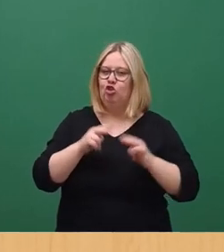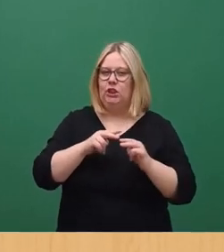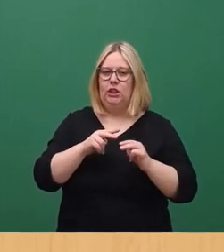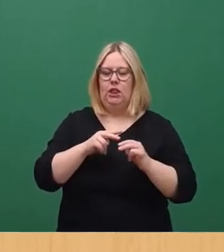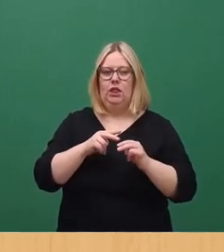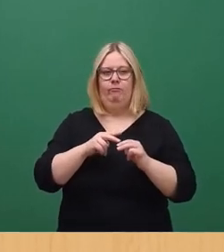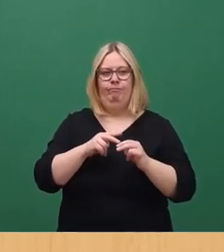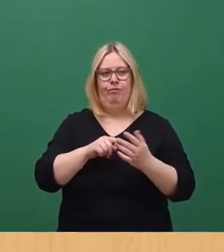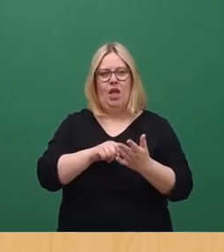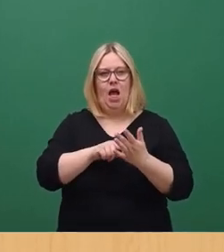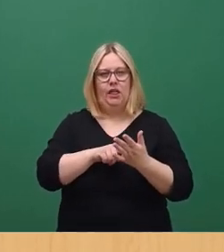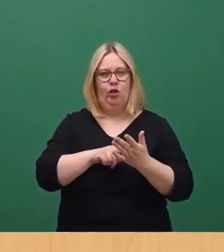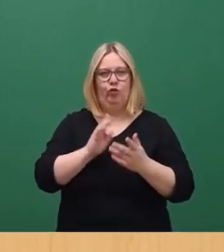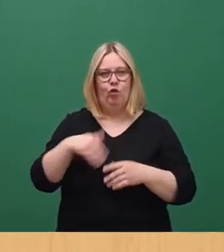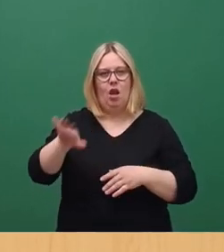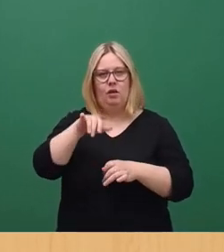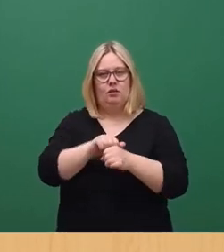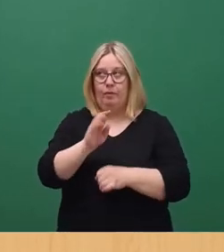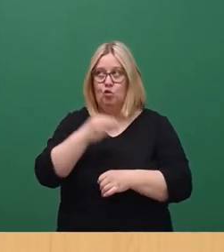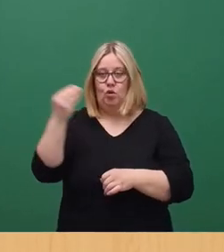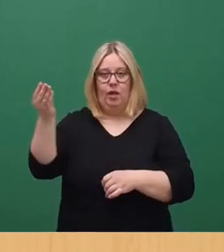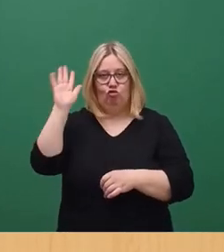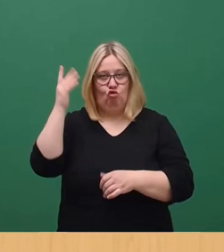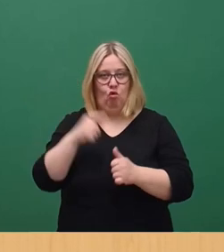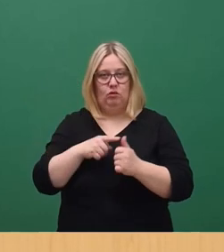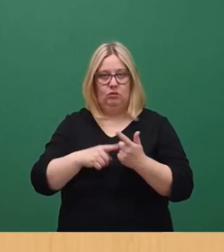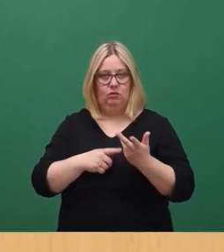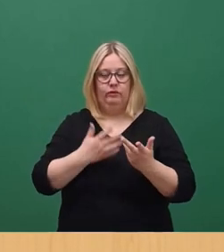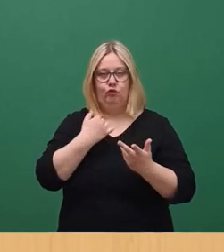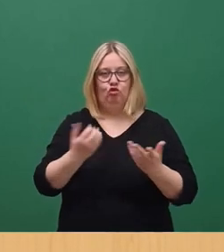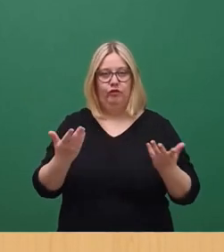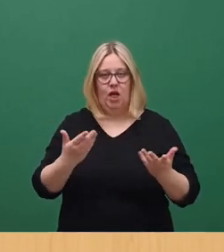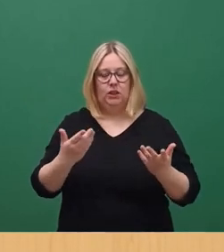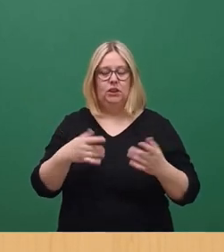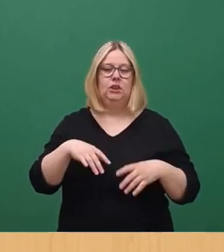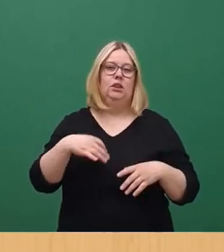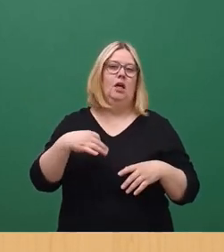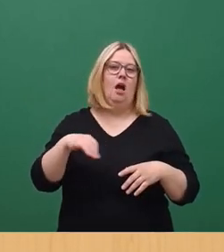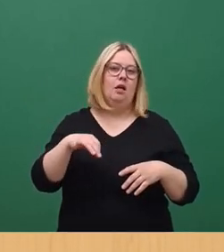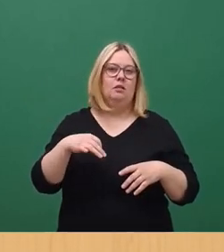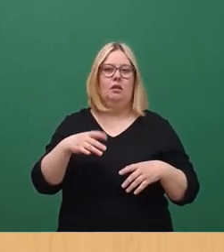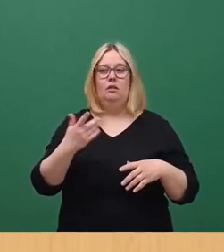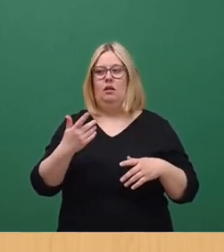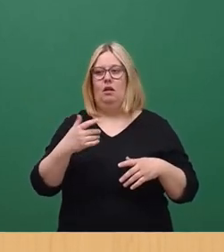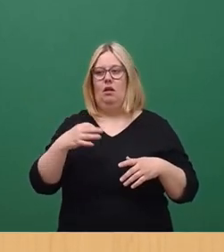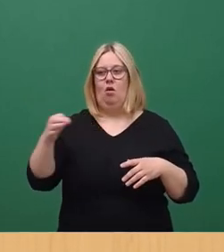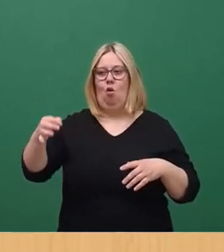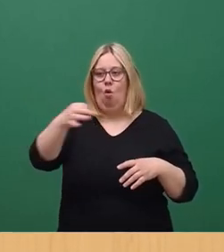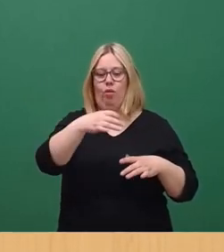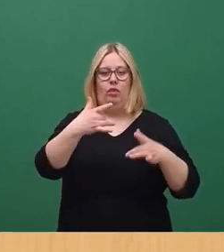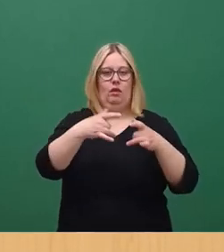die Fachbehörde des Landesamts für Denkmalpflege gegeben hat, einzelne Liegenschaften, Gebäude